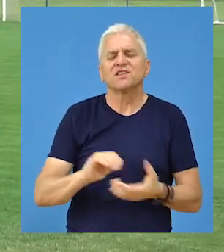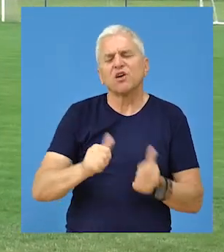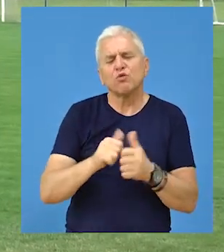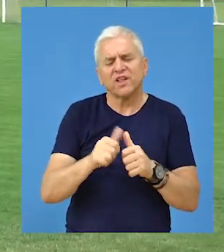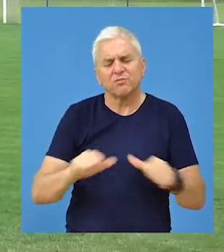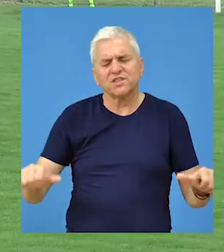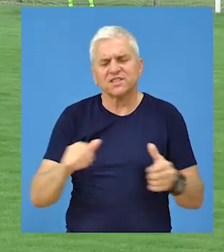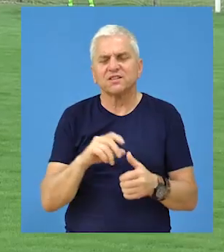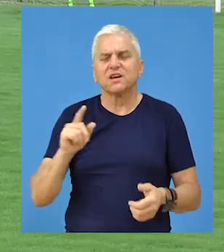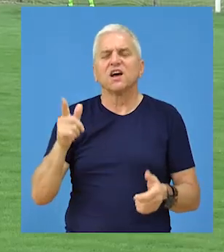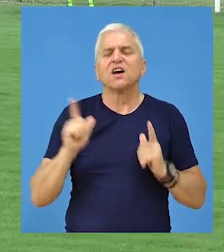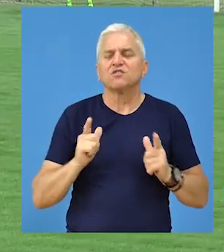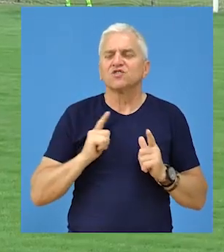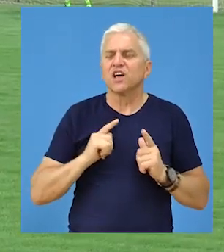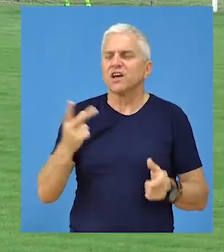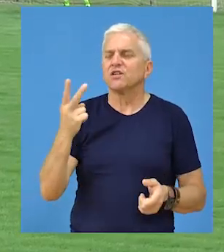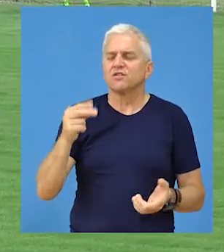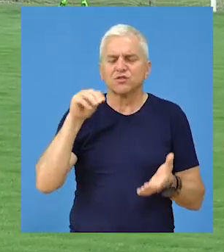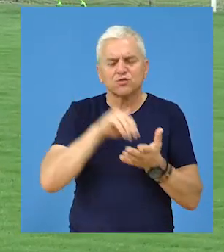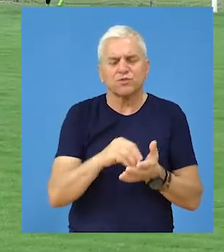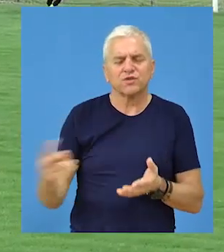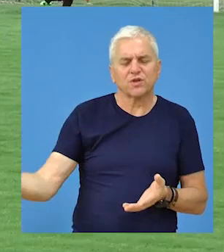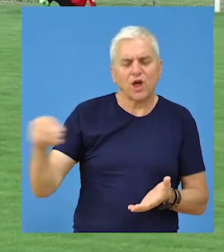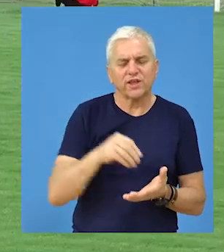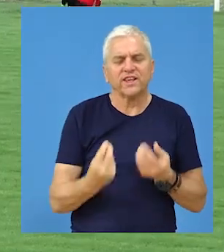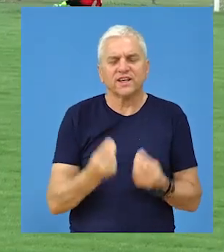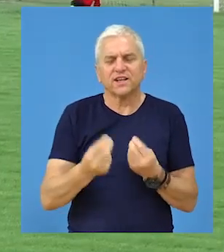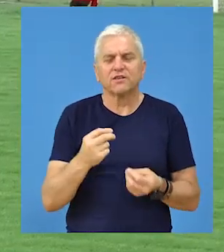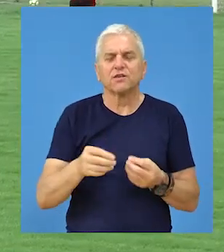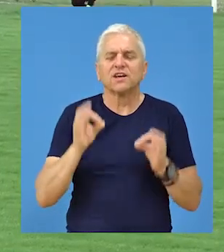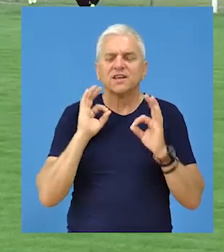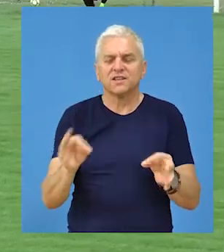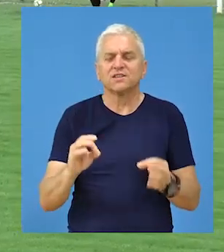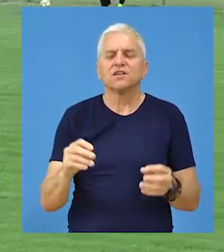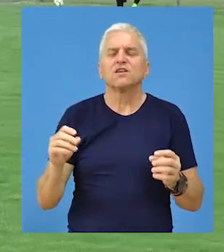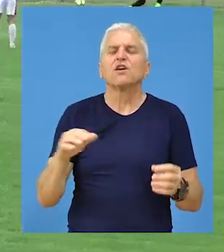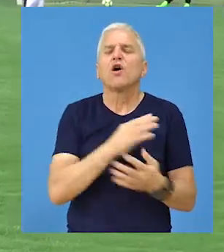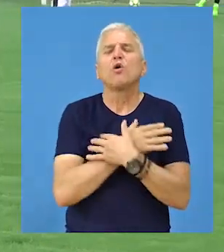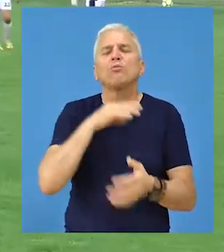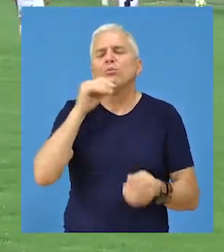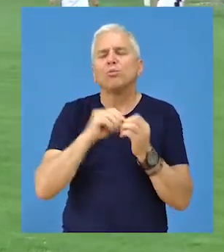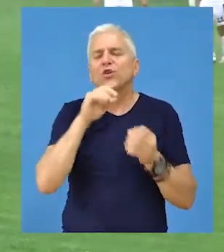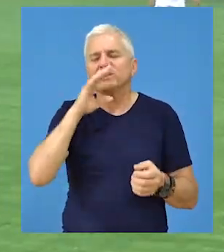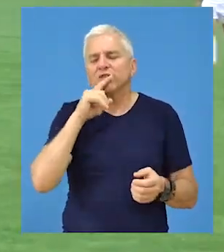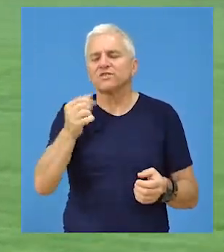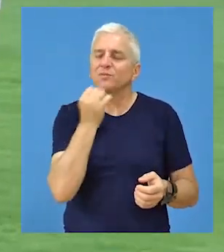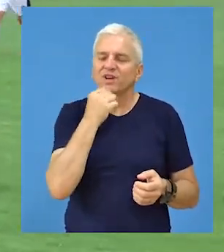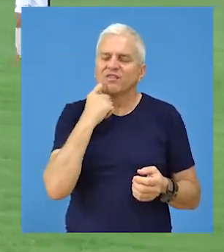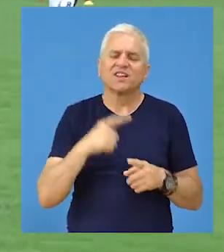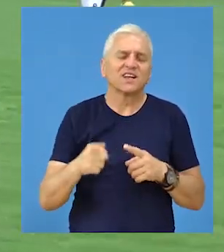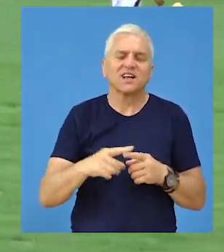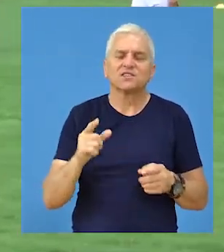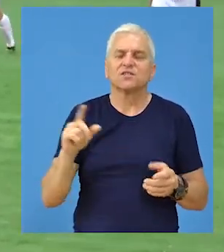prijateljske utakmice. Kada je riječ o pojačanjima, za sado su zvanično pristigla dva nova igrača, dok je sigurno da Boris Bečanović odlazi iz